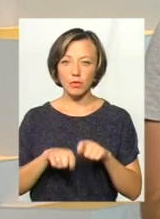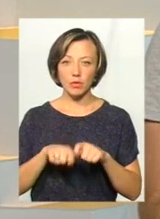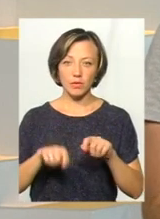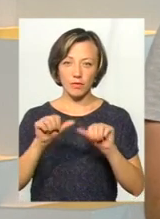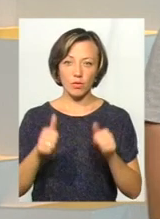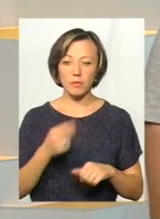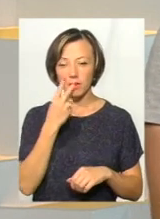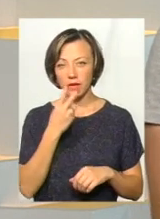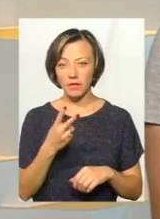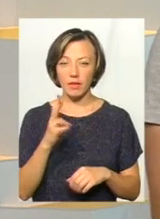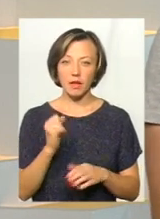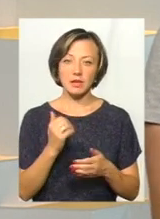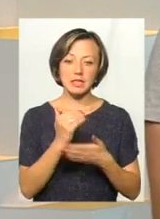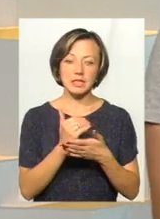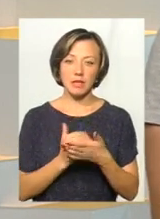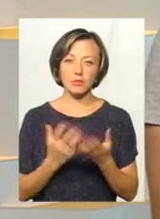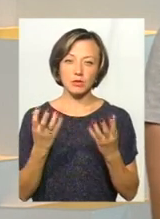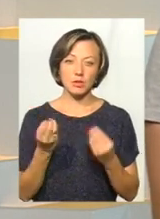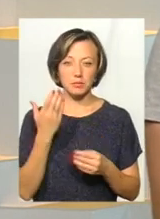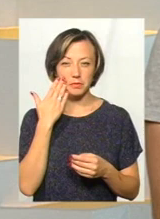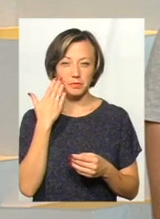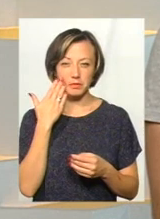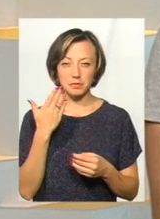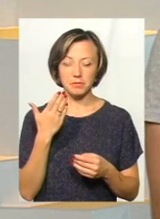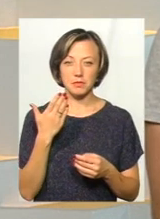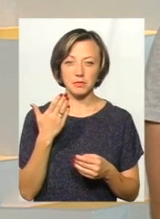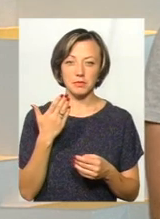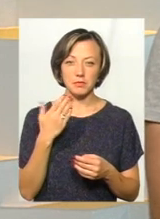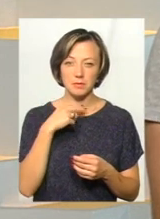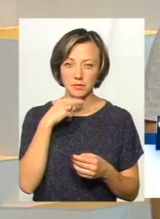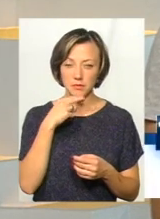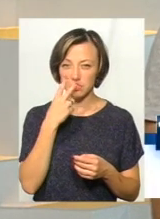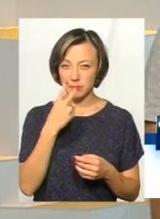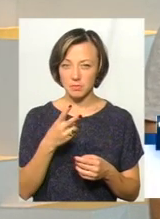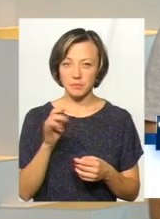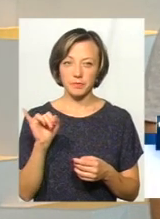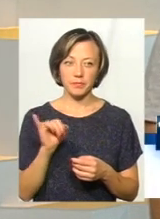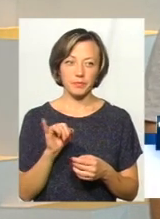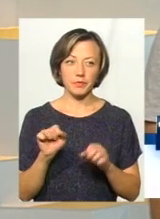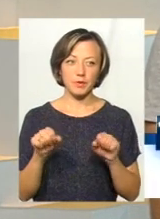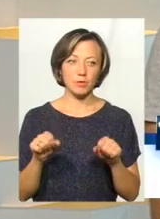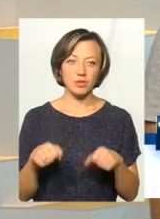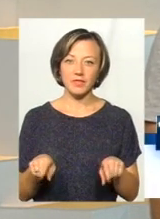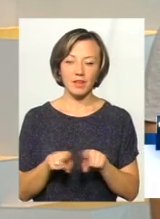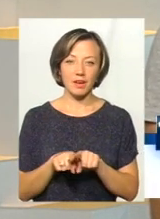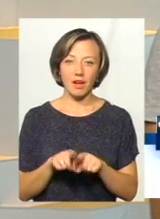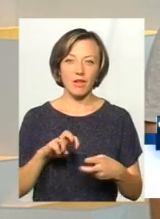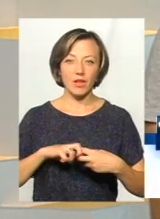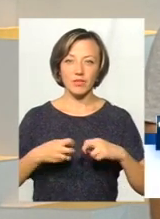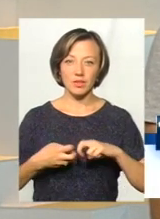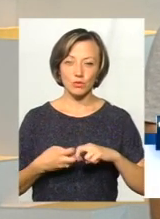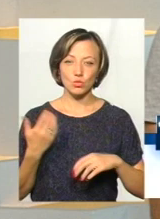вони дивляться на систему ще, придивляються, і можливо так. А Івано